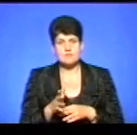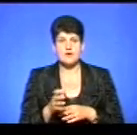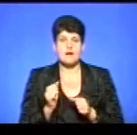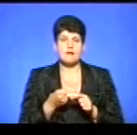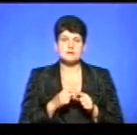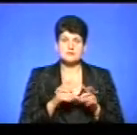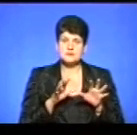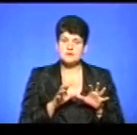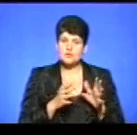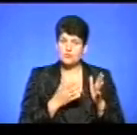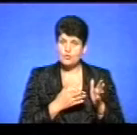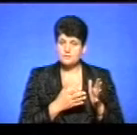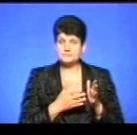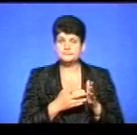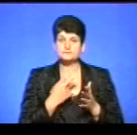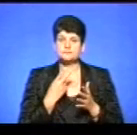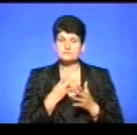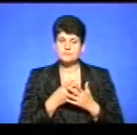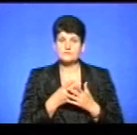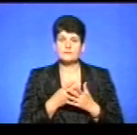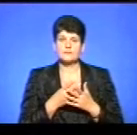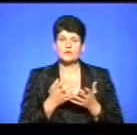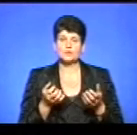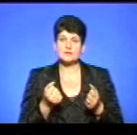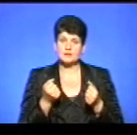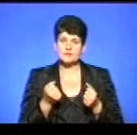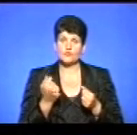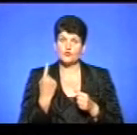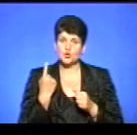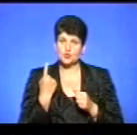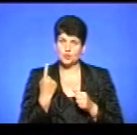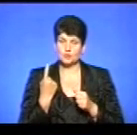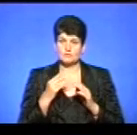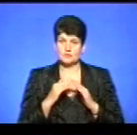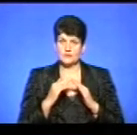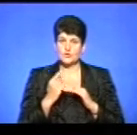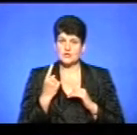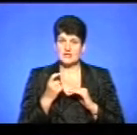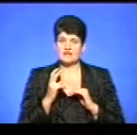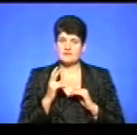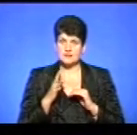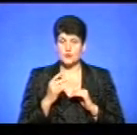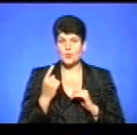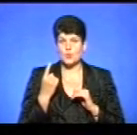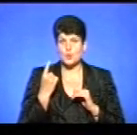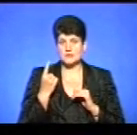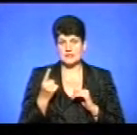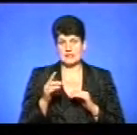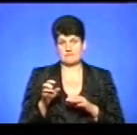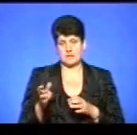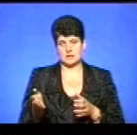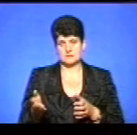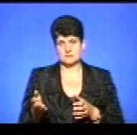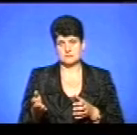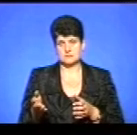цей закон, він регламентує утримання в одному помешканні, одній квартирі, одної тварини.